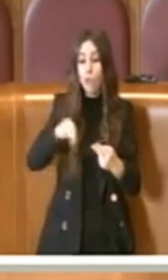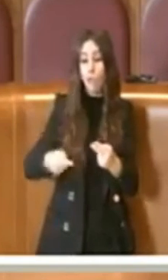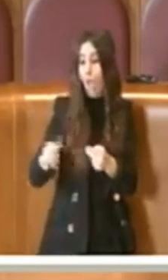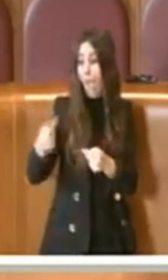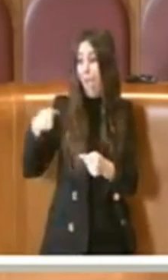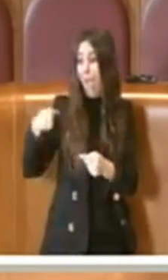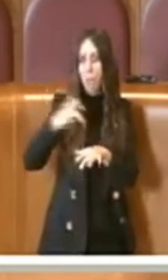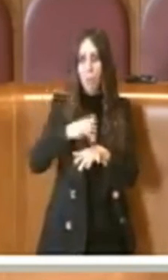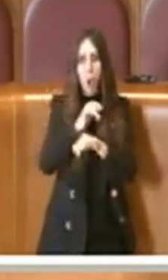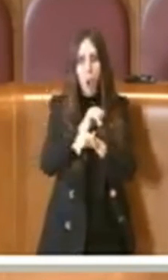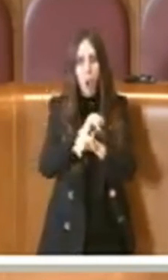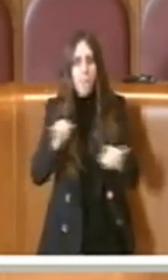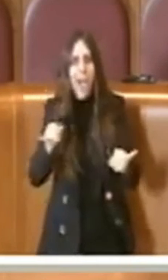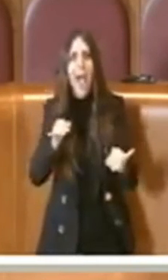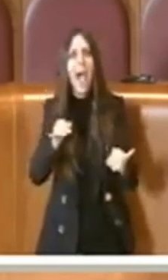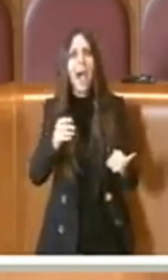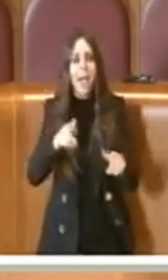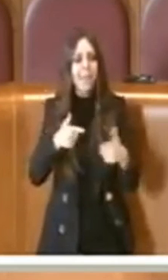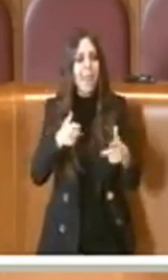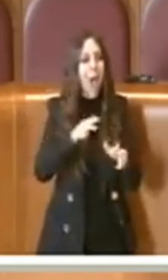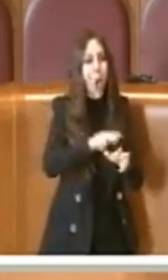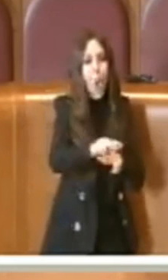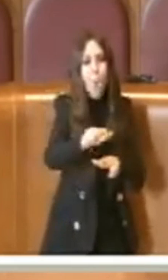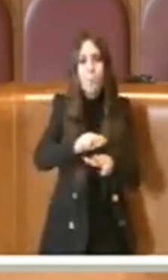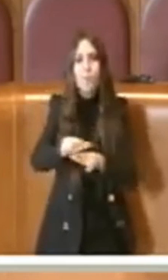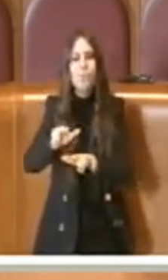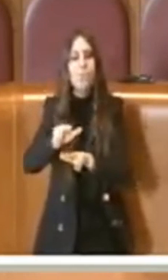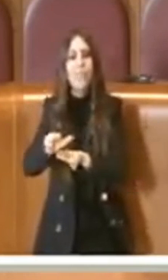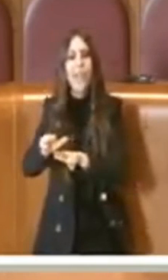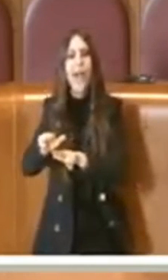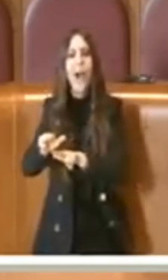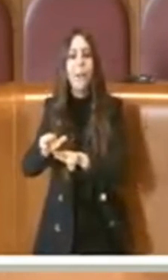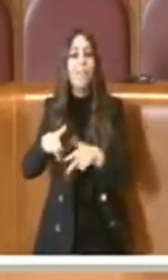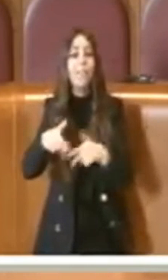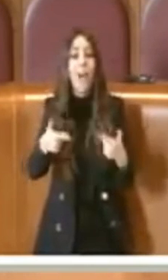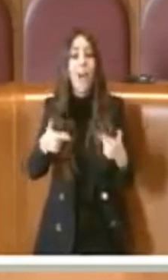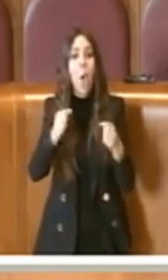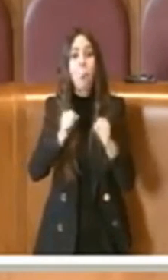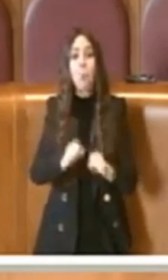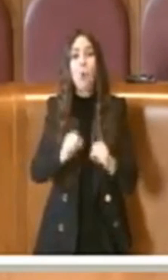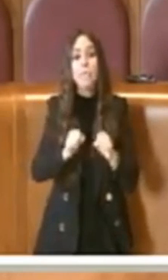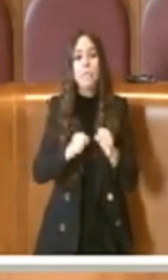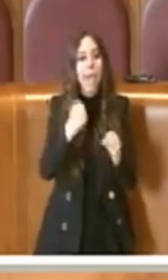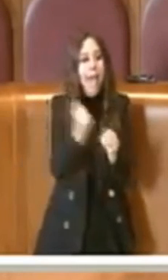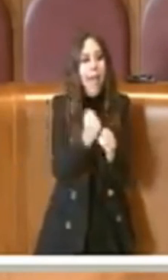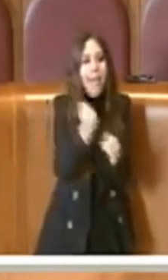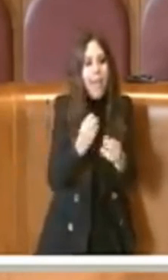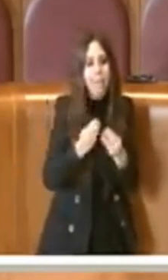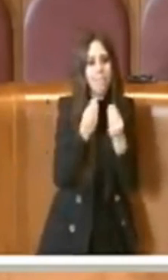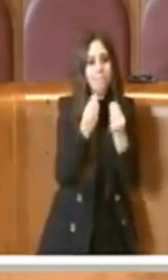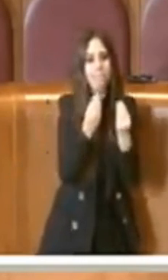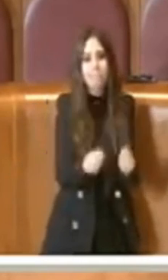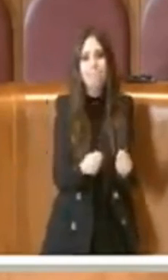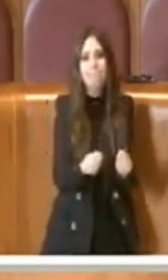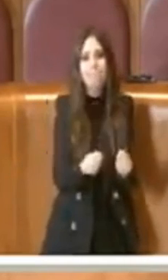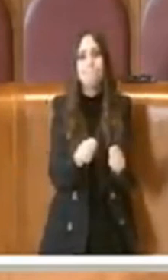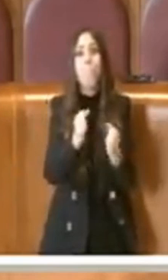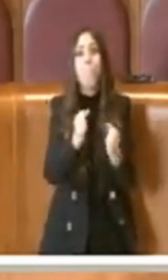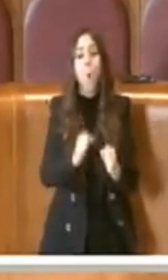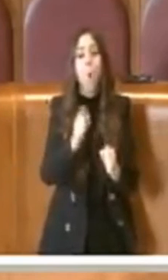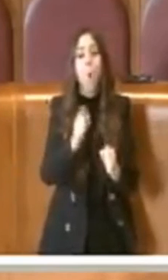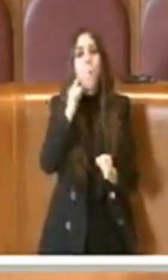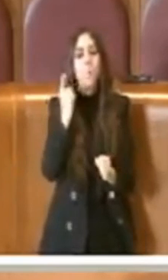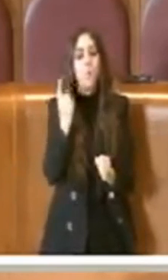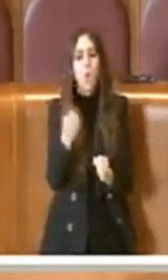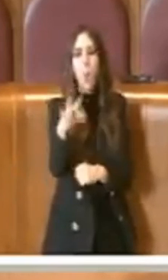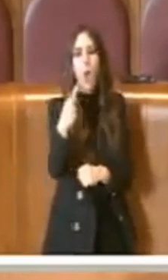tutti i municipi di Roma, capitale, in condizione di poter realizzare opere che migliorano la qualità della vita della